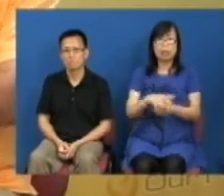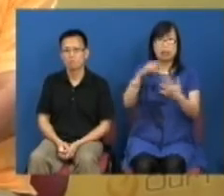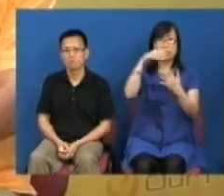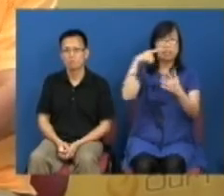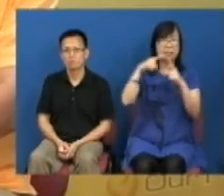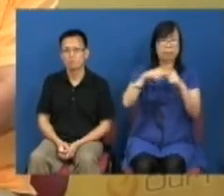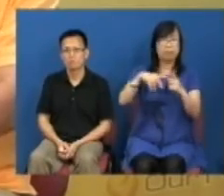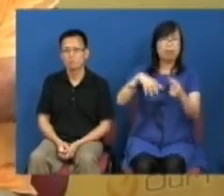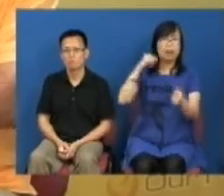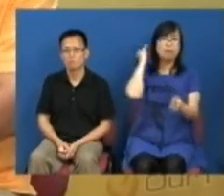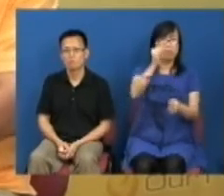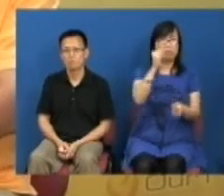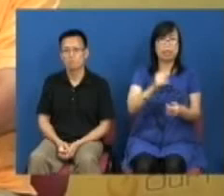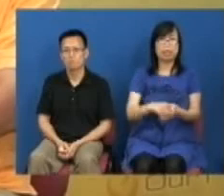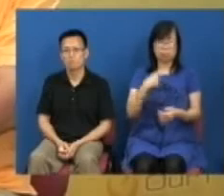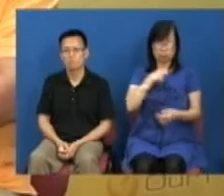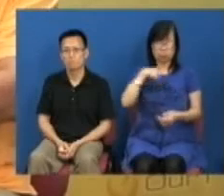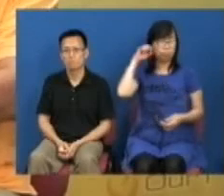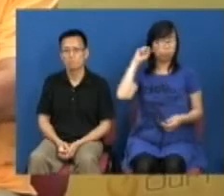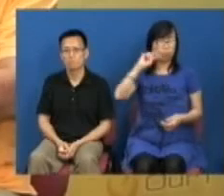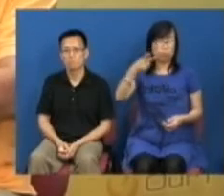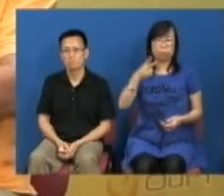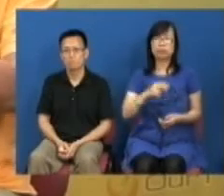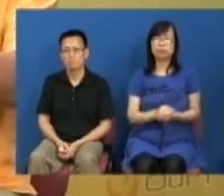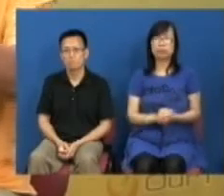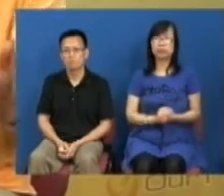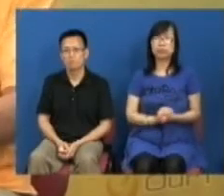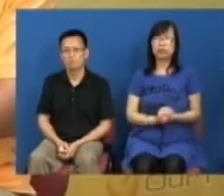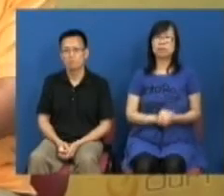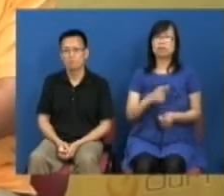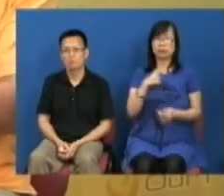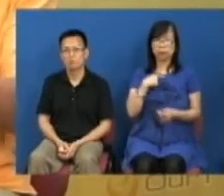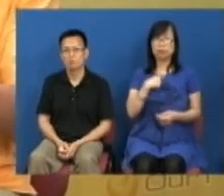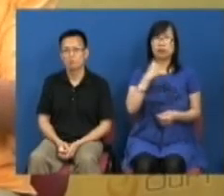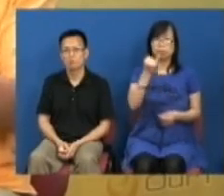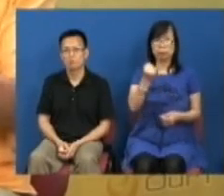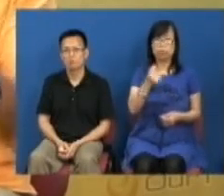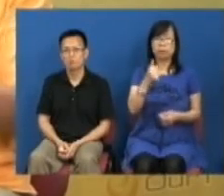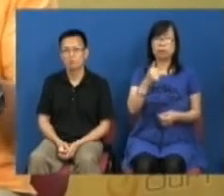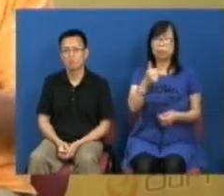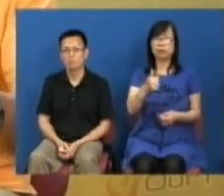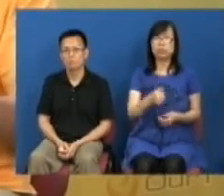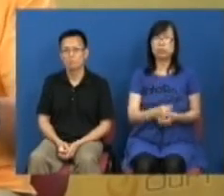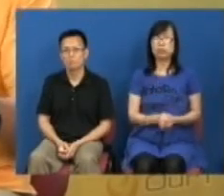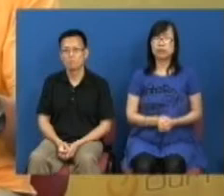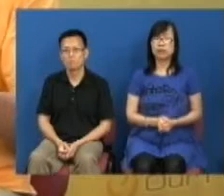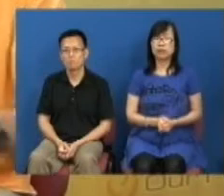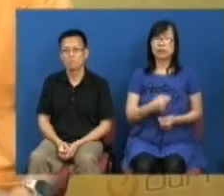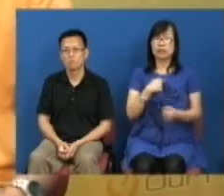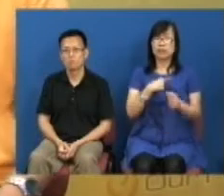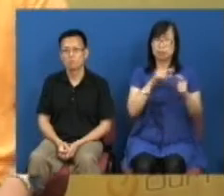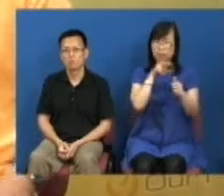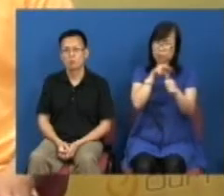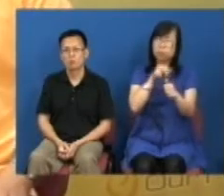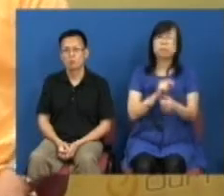人是会怕惩罚那你就要改革这个才是一个良好的游戏规则人民的福祉才会受到照